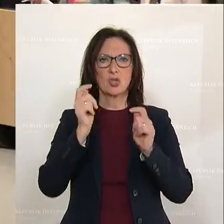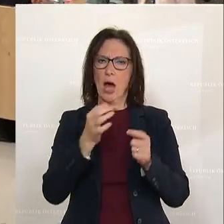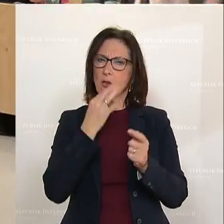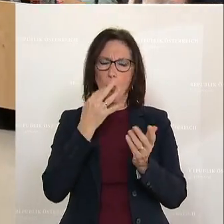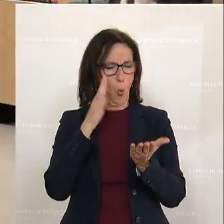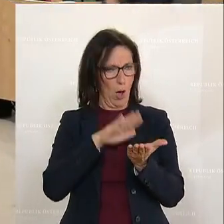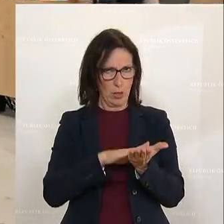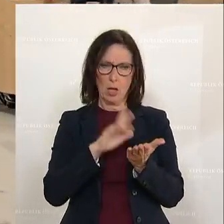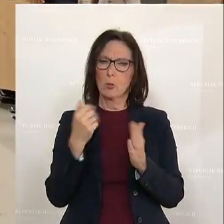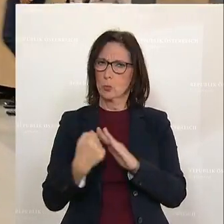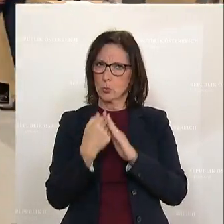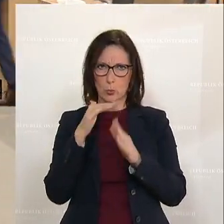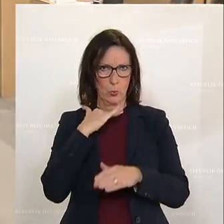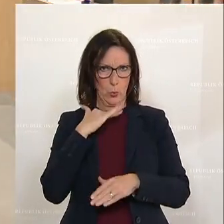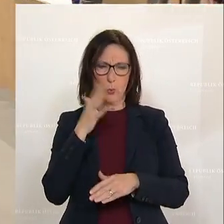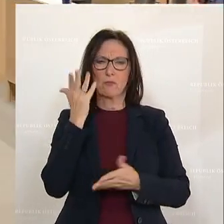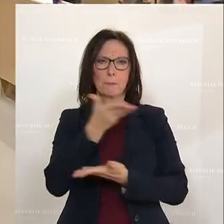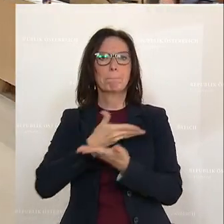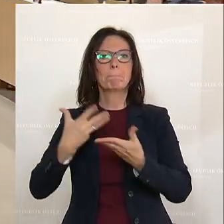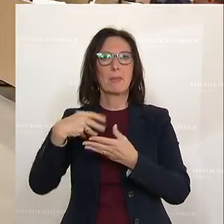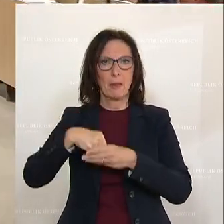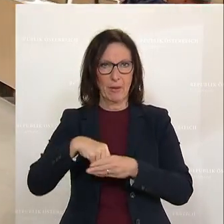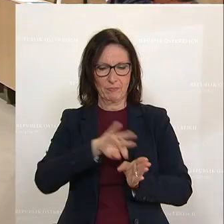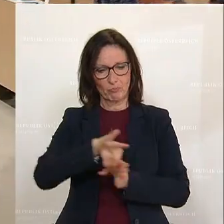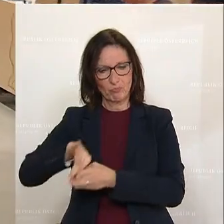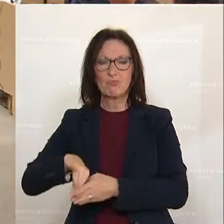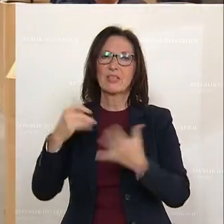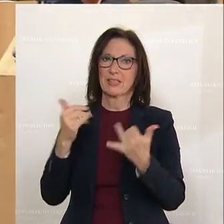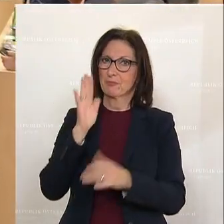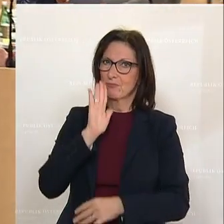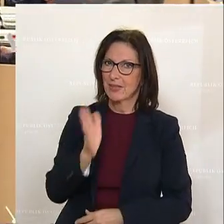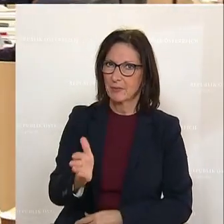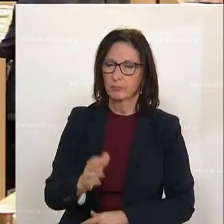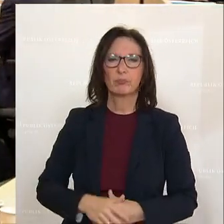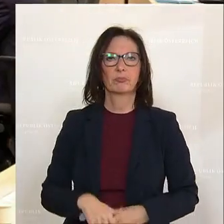hat schon im Vorfeld der heutigen Sondersitzung ein umfassendes Antikorruptionspaket von der Bundesregierung gefordert. Vorfeld des